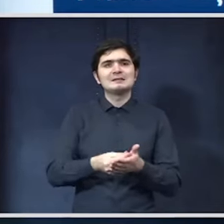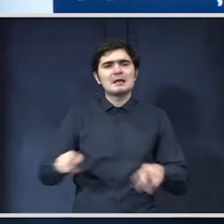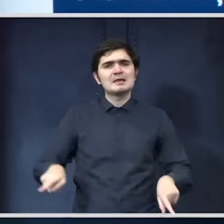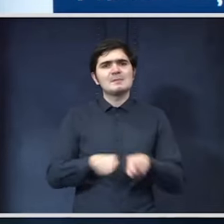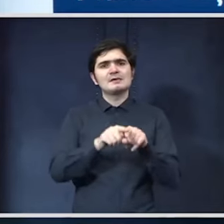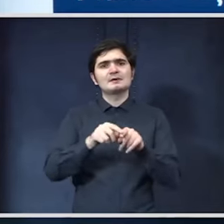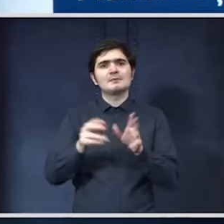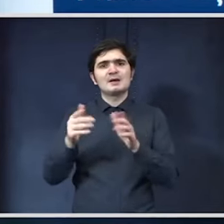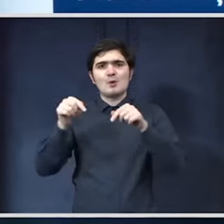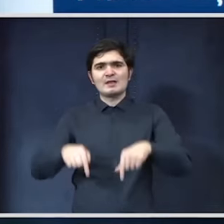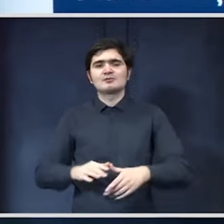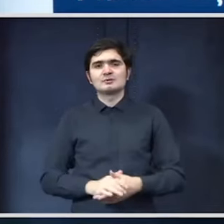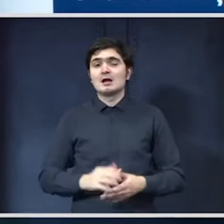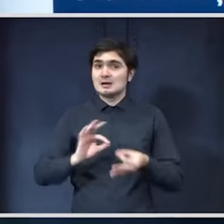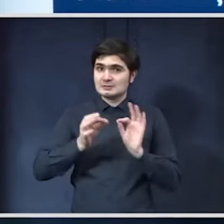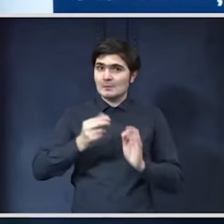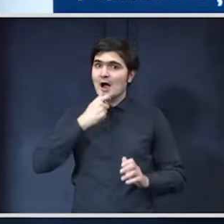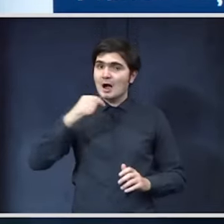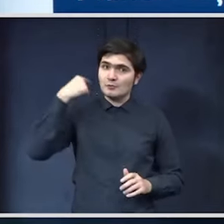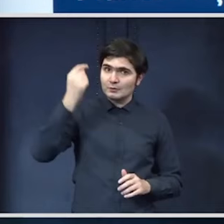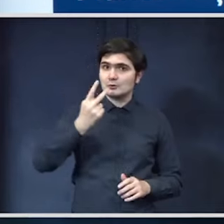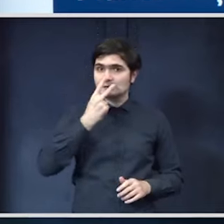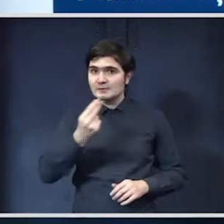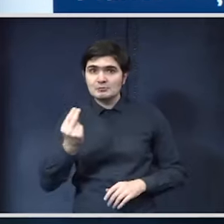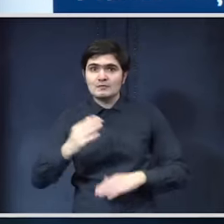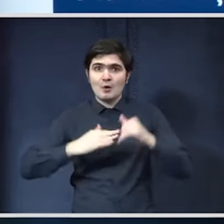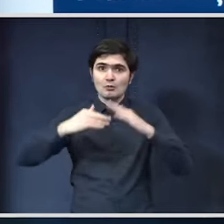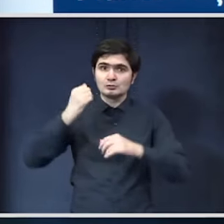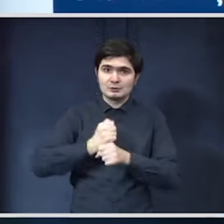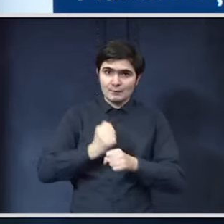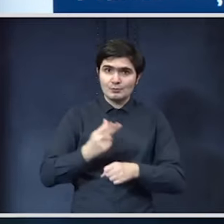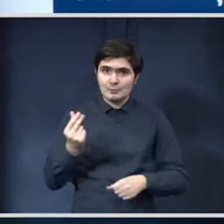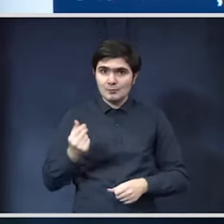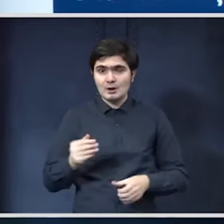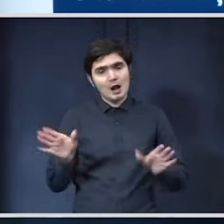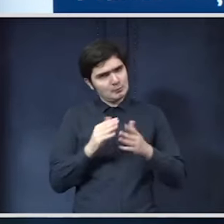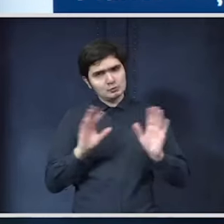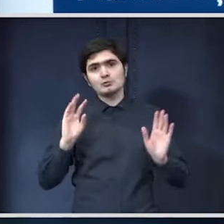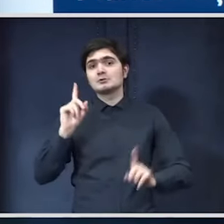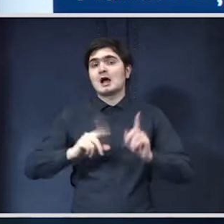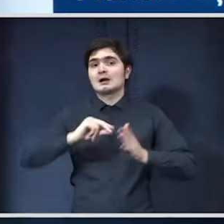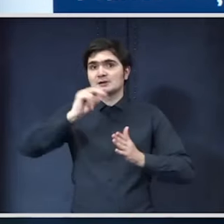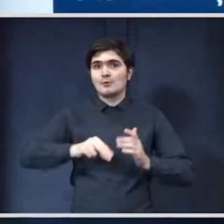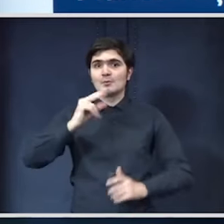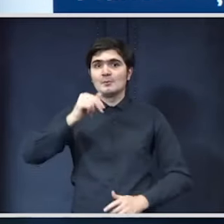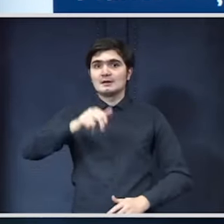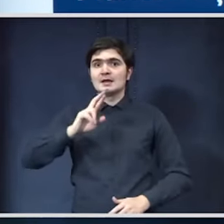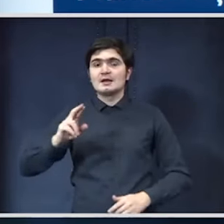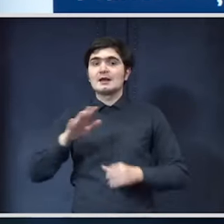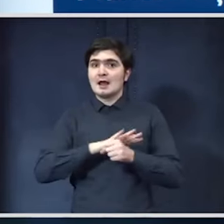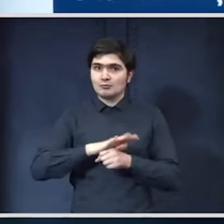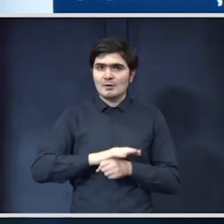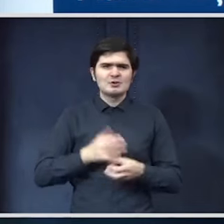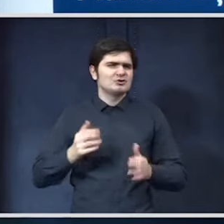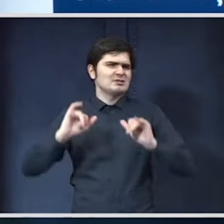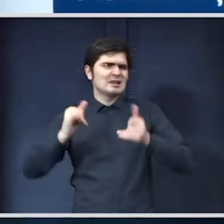prefinanțare și deci la anul ar trebui să vedem niște construcții realizate din acești bani absolut dacă se aprobă PNRR-ul la toamnă și